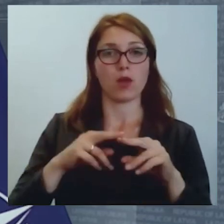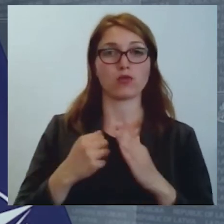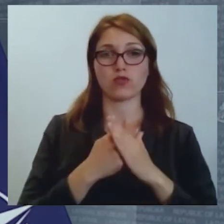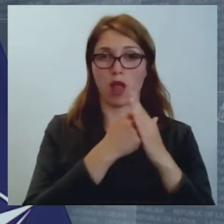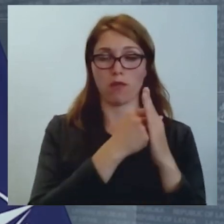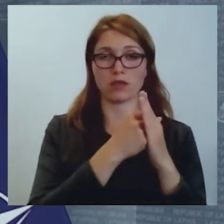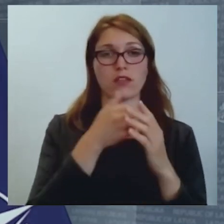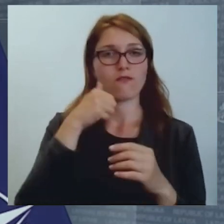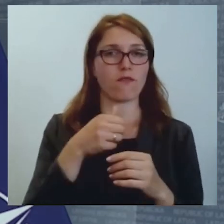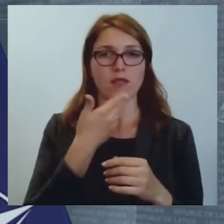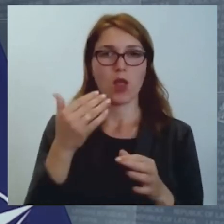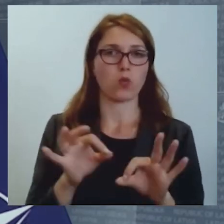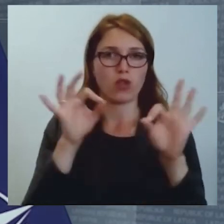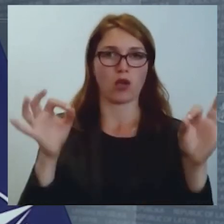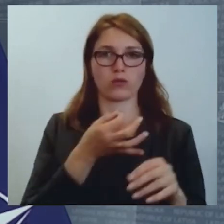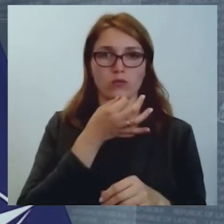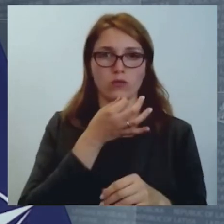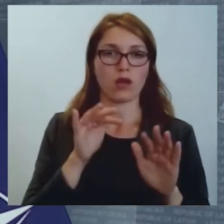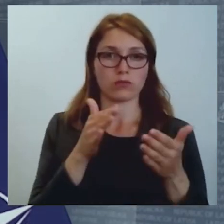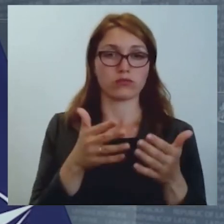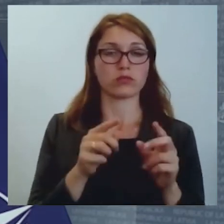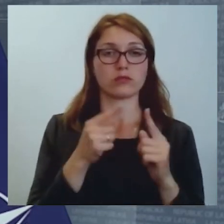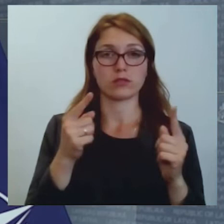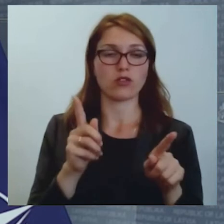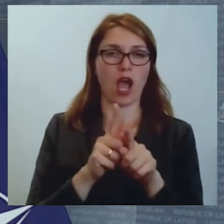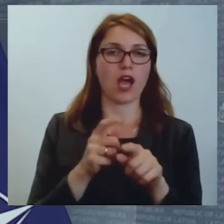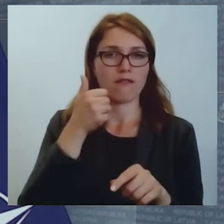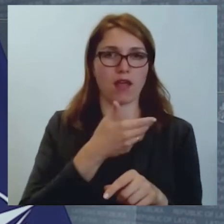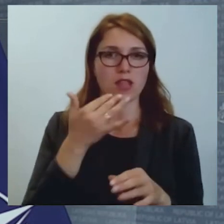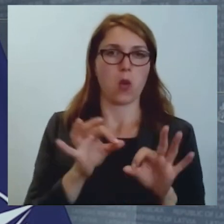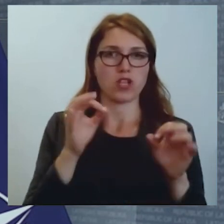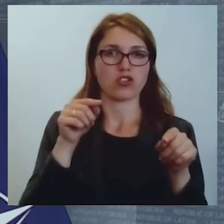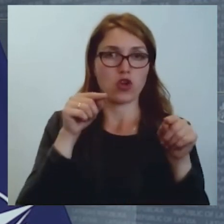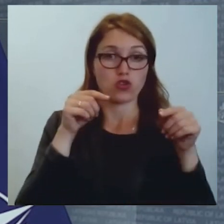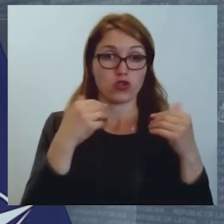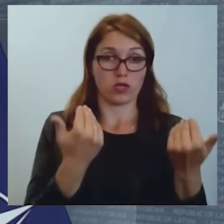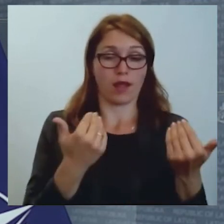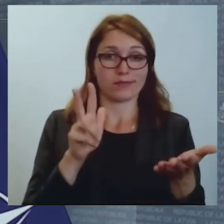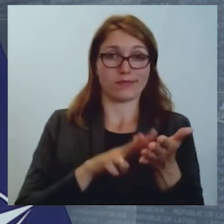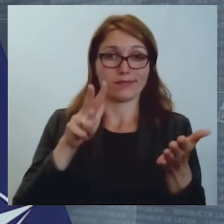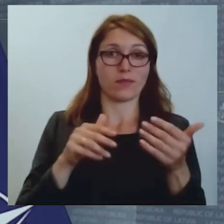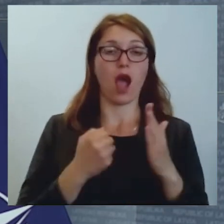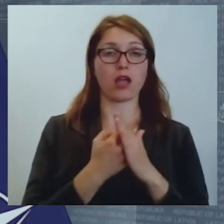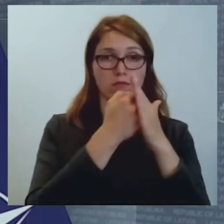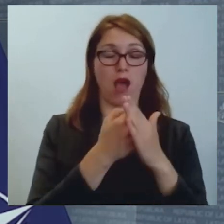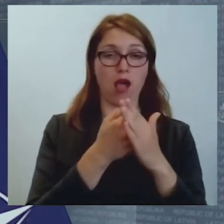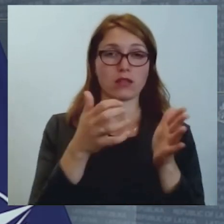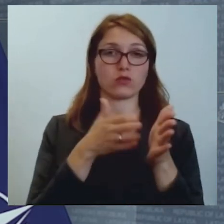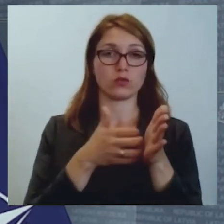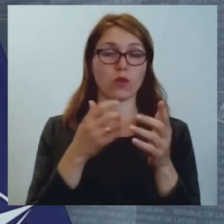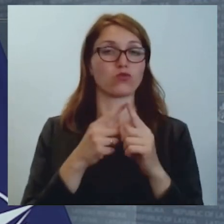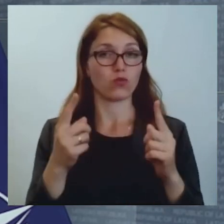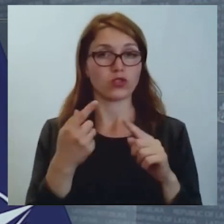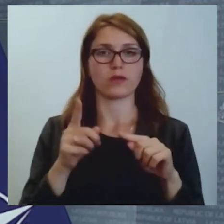vēl jau nav sākusies sezona un vēl nav sācies šis atbalstu izmantošanas veids. Es jau savā uzrunā teicu, ka mēs